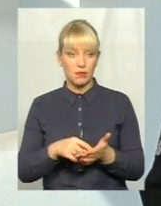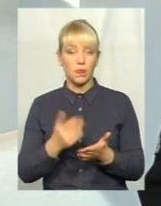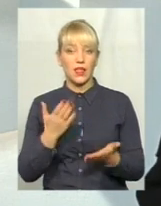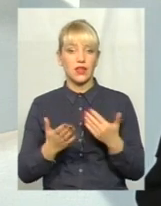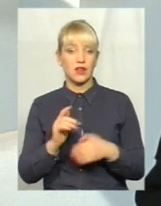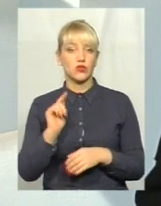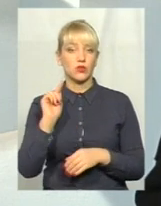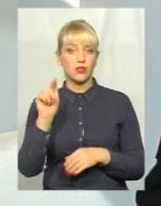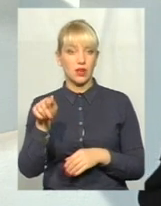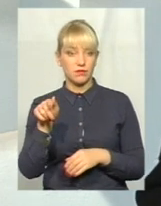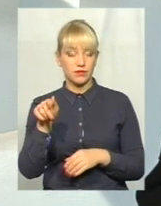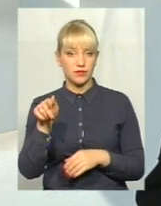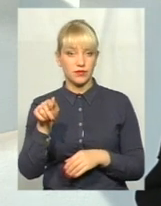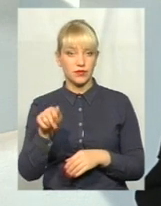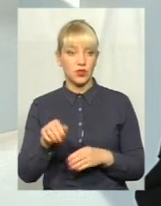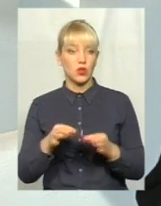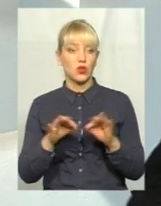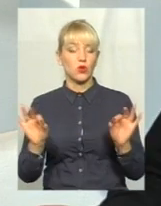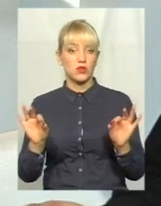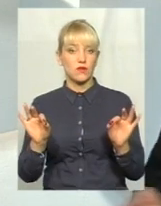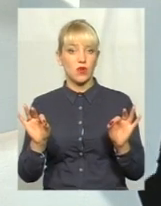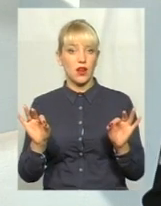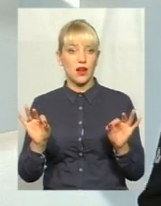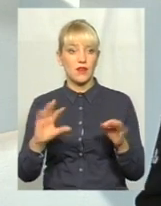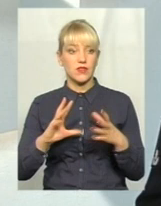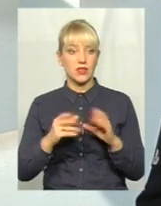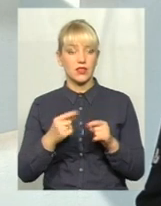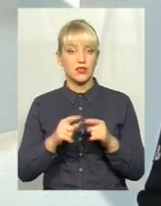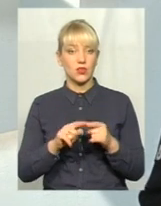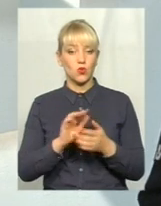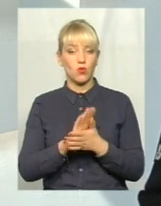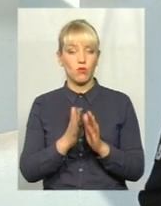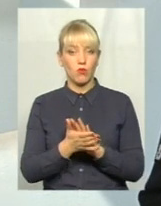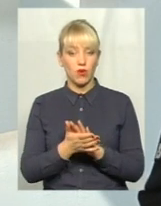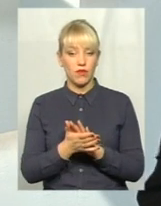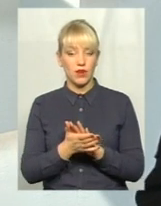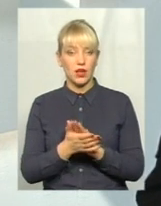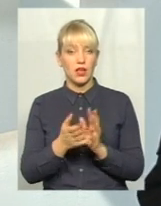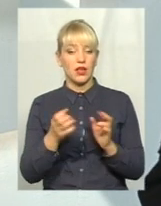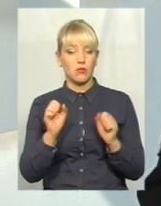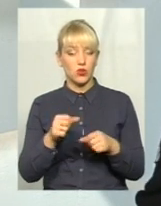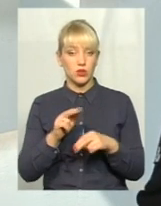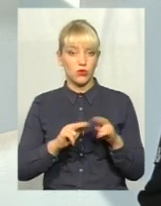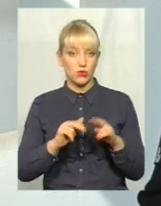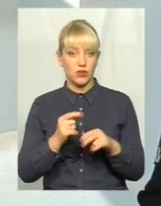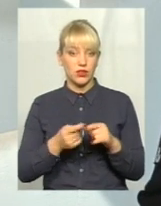там дозволяє взагалі ці умови, і можна будувати цю парковку,